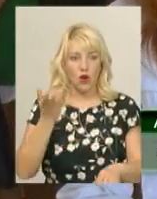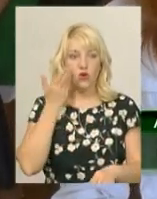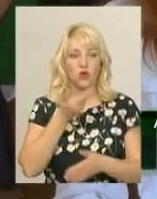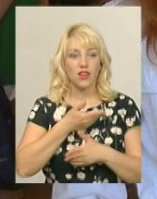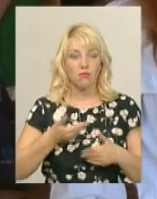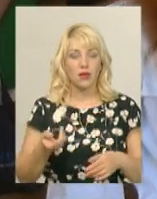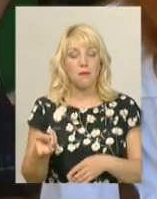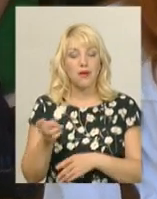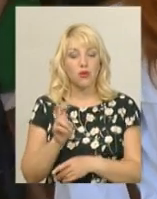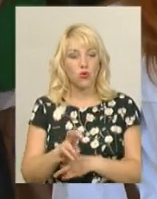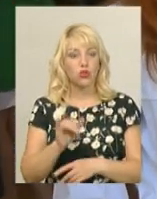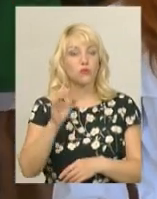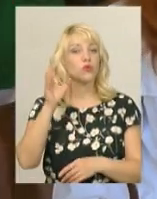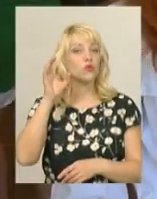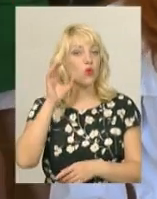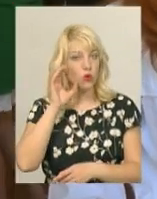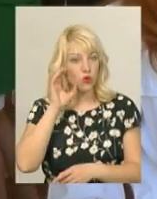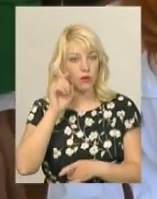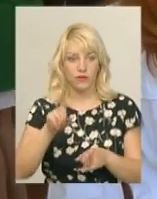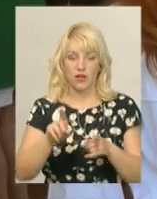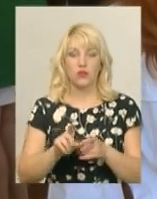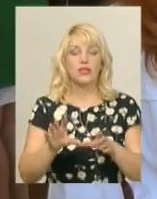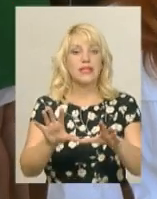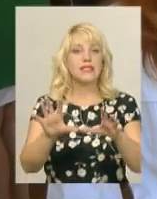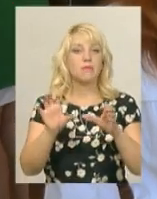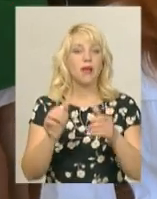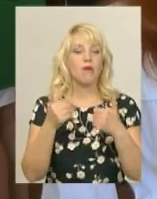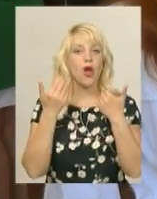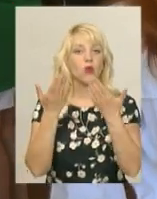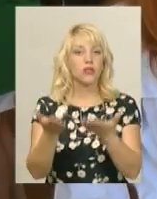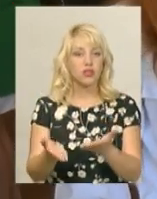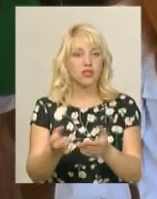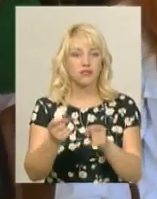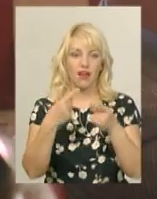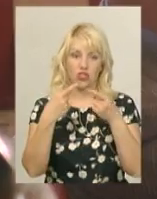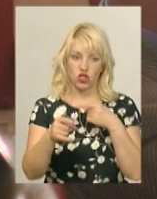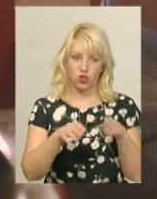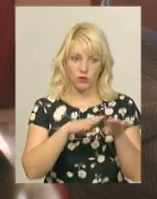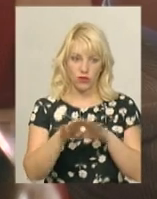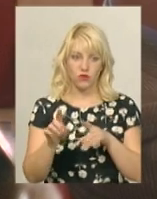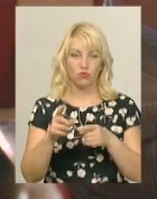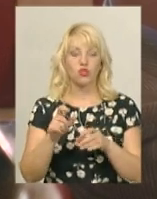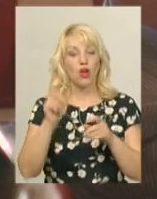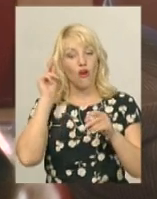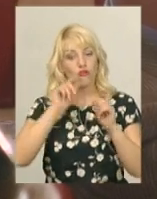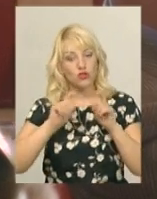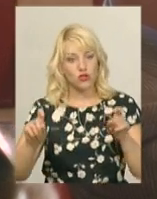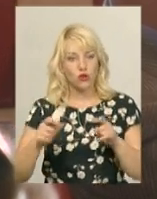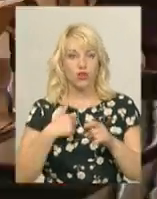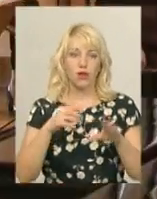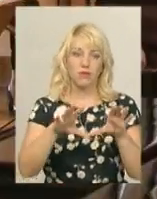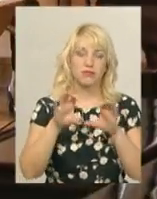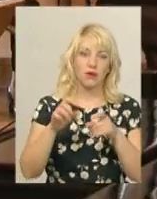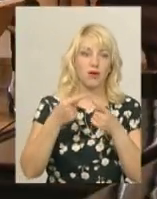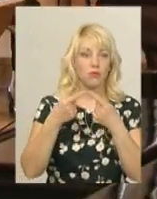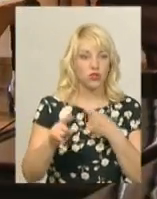сюди, слухаємо, ми також сприймаємо їх вже зовсім на іншому рівні. Тому що в школах ми сприймаємо їх як простих учнів.